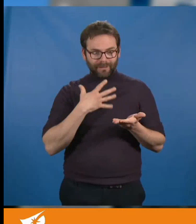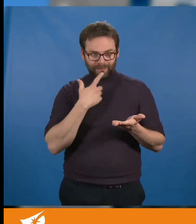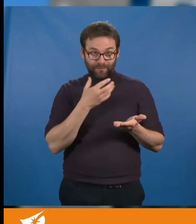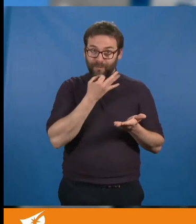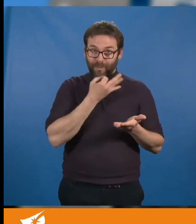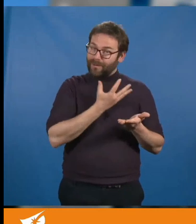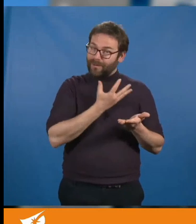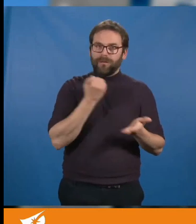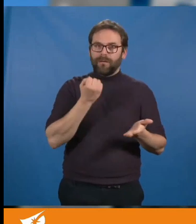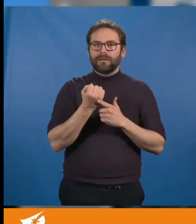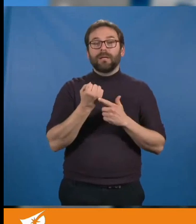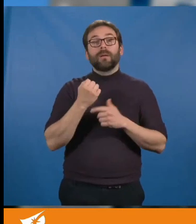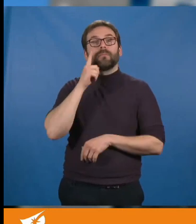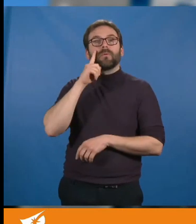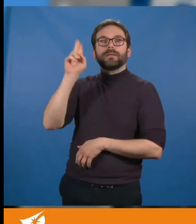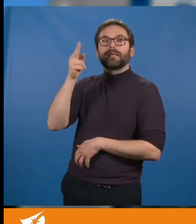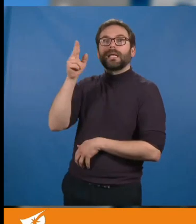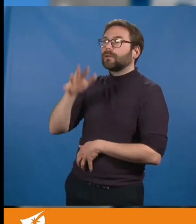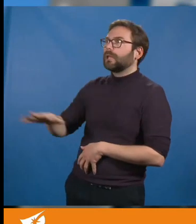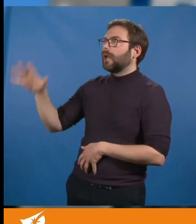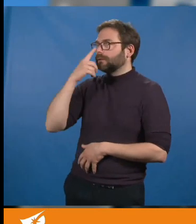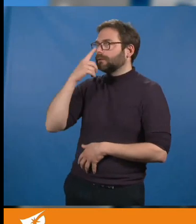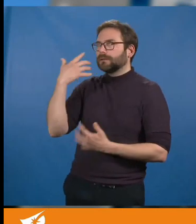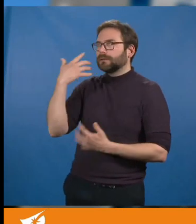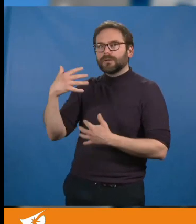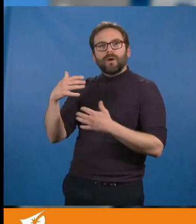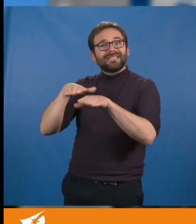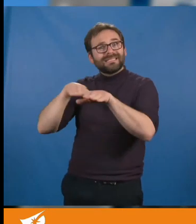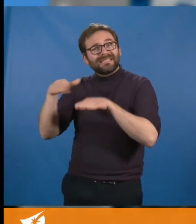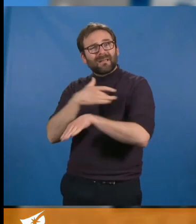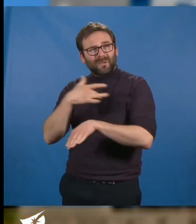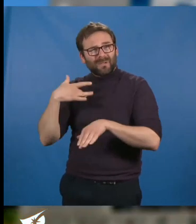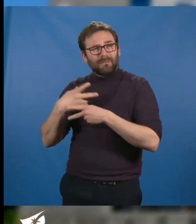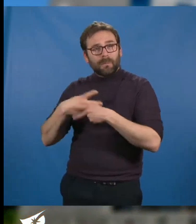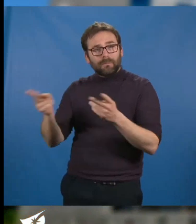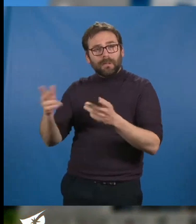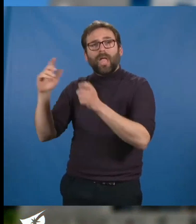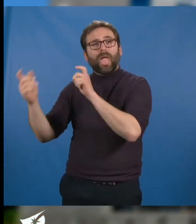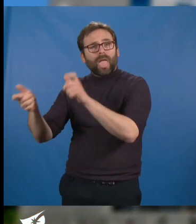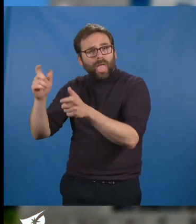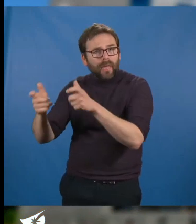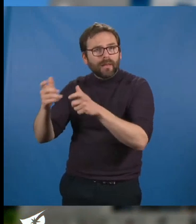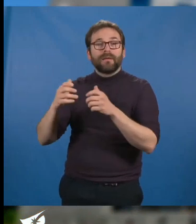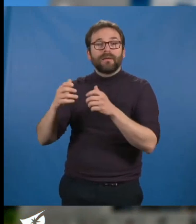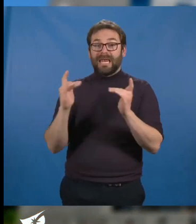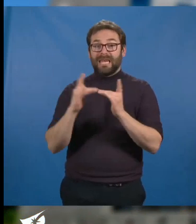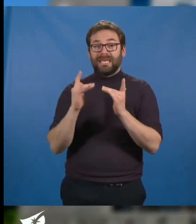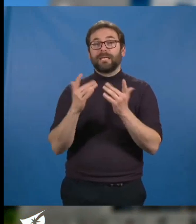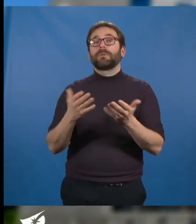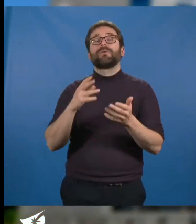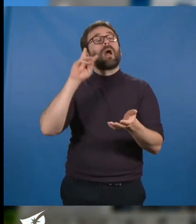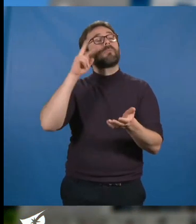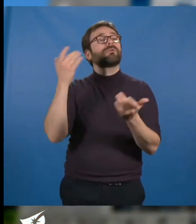contexte national qui met pourtant en danger notre système de santé publique, où la fermeture des lits est devenue la norme.